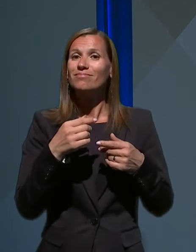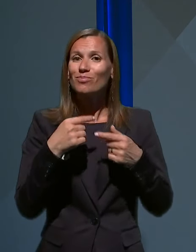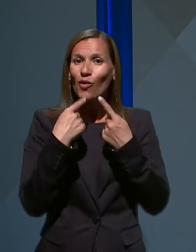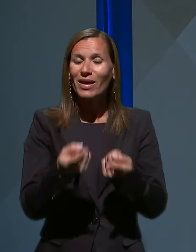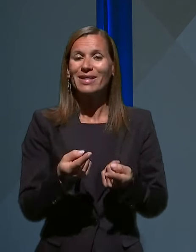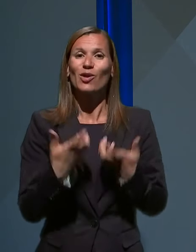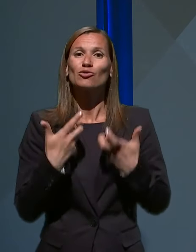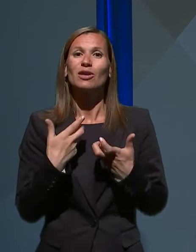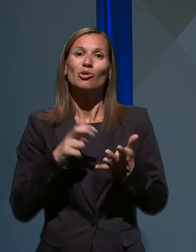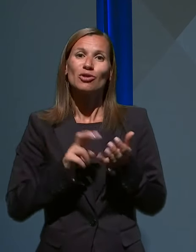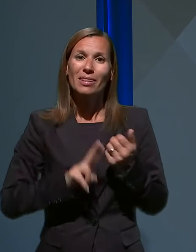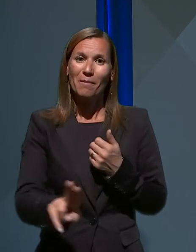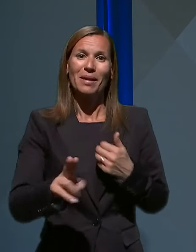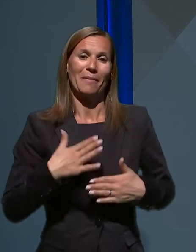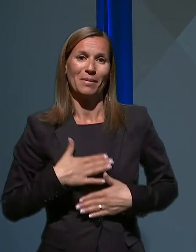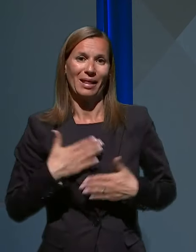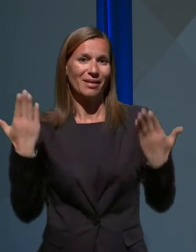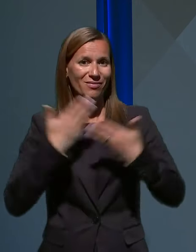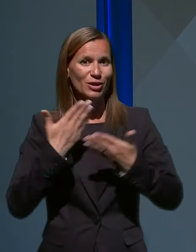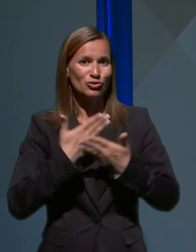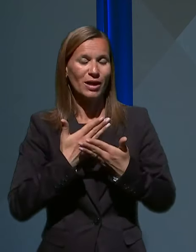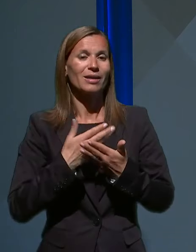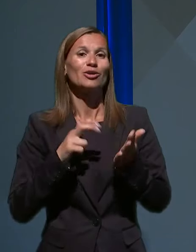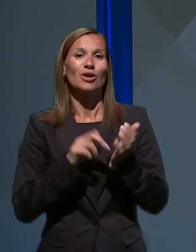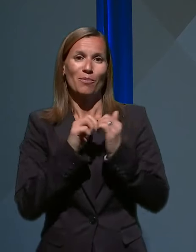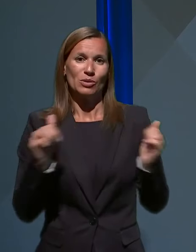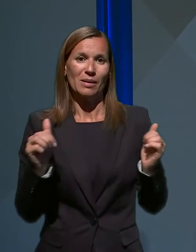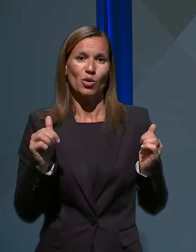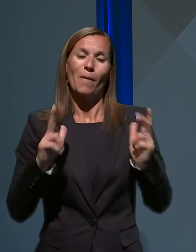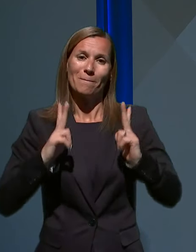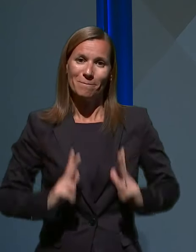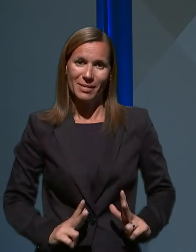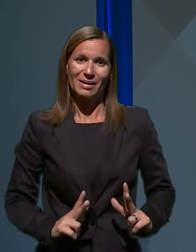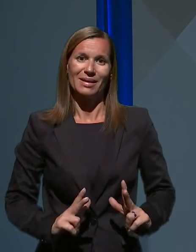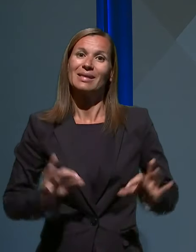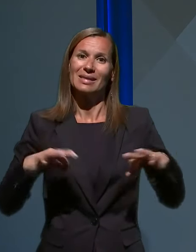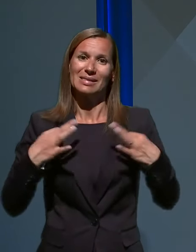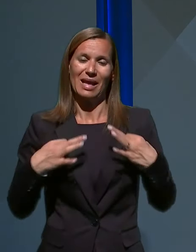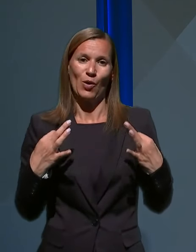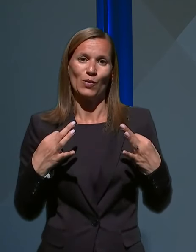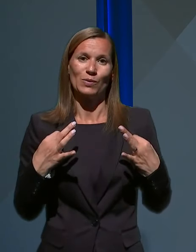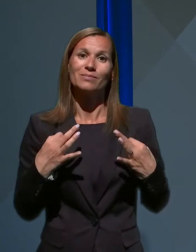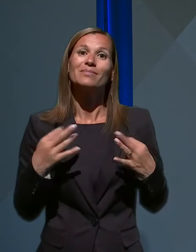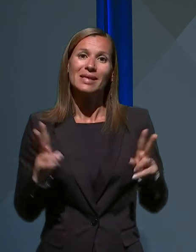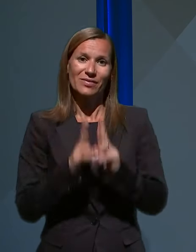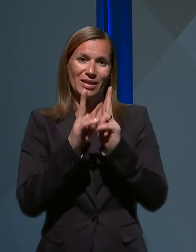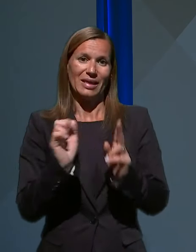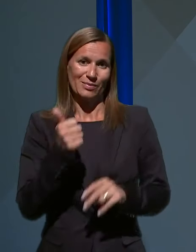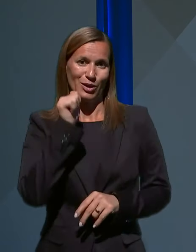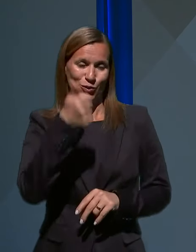vam še naprej prijeten večer, predvsem pa meren in zdrav. Na svidenje spet jutri.